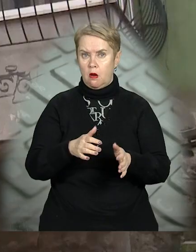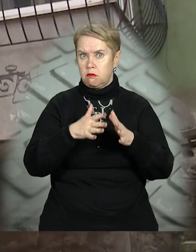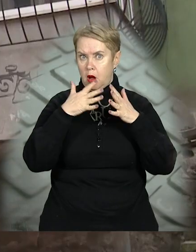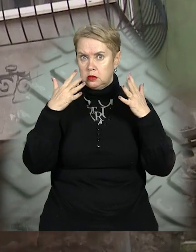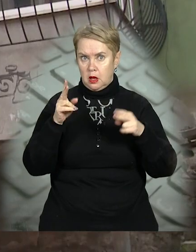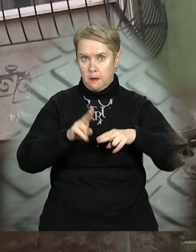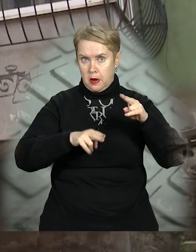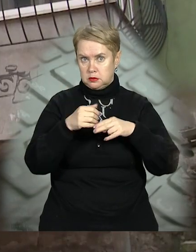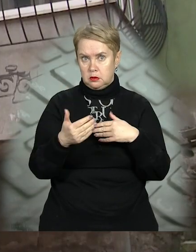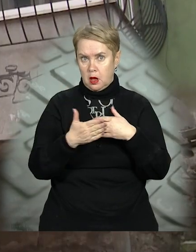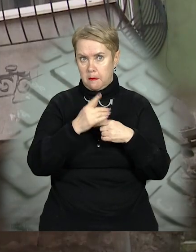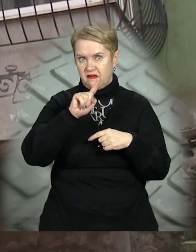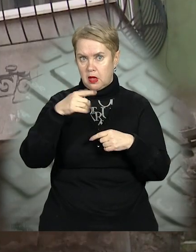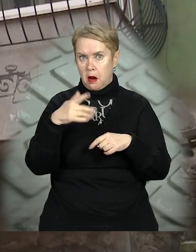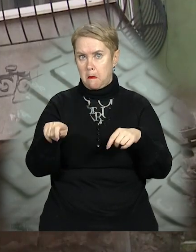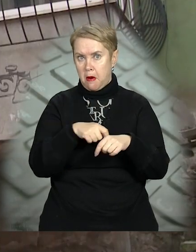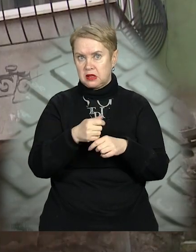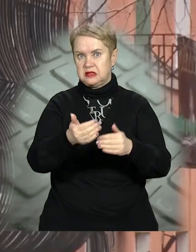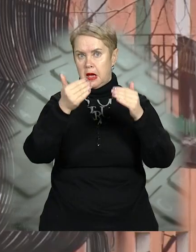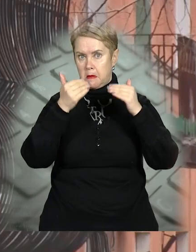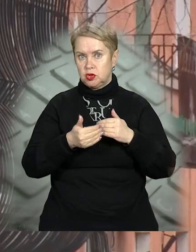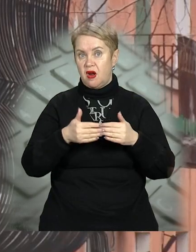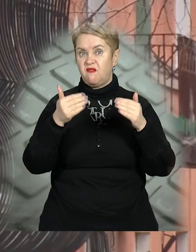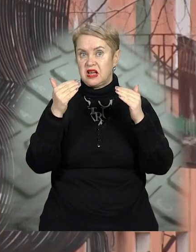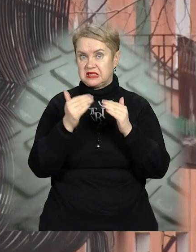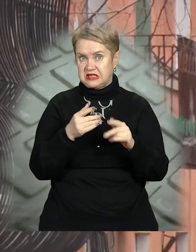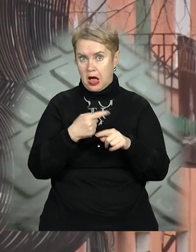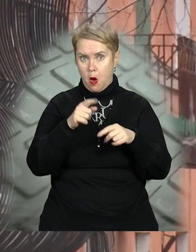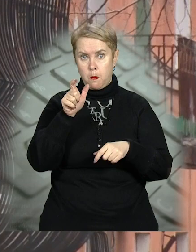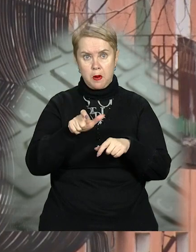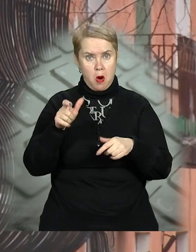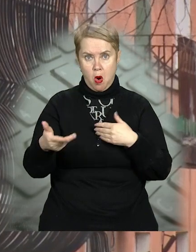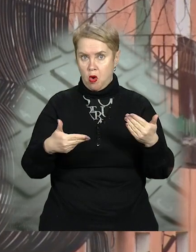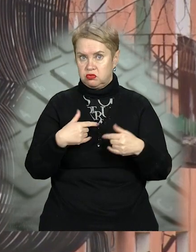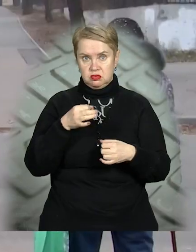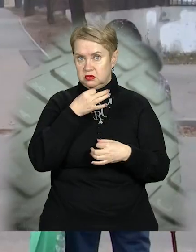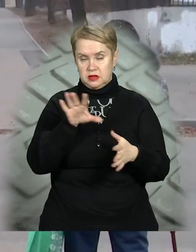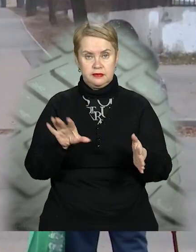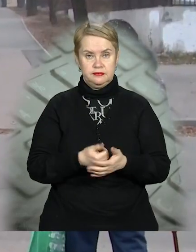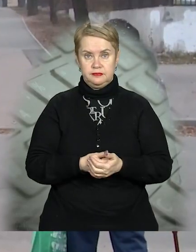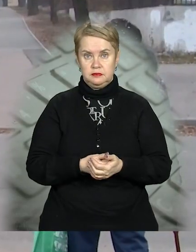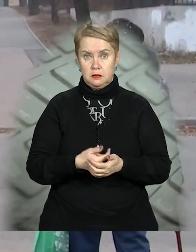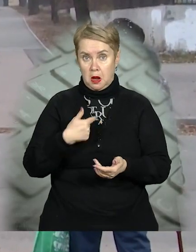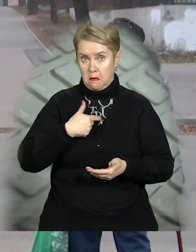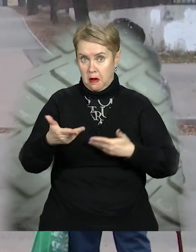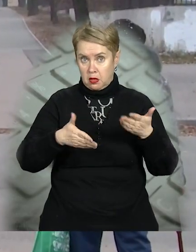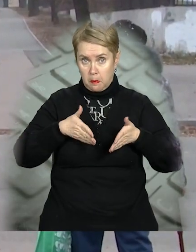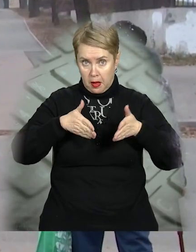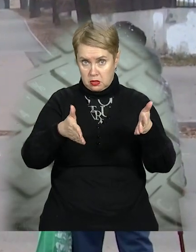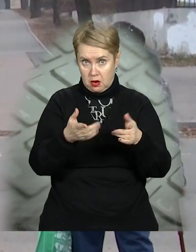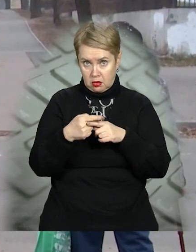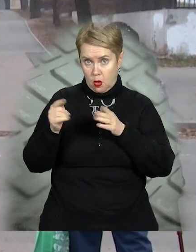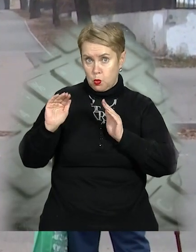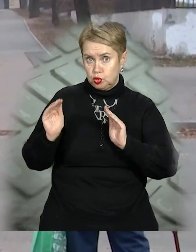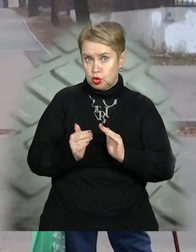конструкція щонайменше на півтора метри виходить за межі фасаду. Перехожих це не надто тішить. Ну от мене ходити по дорогі, наприклад, це